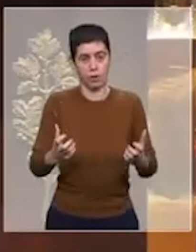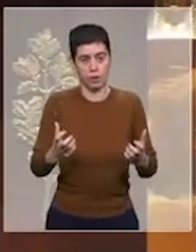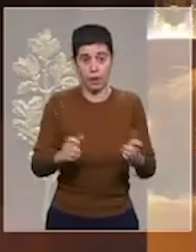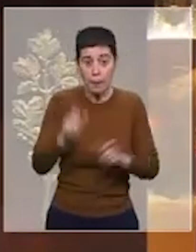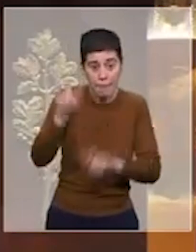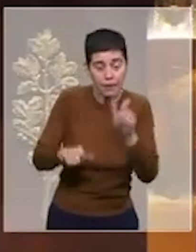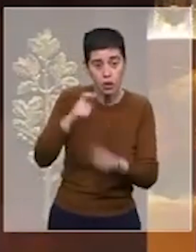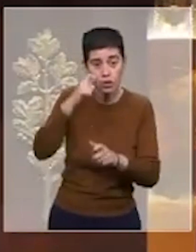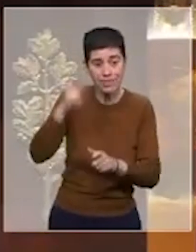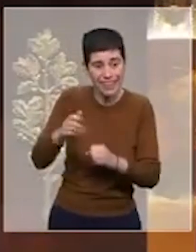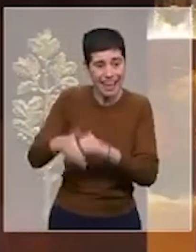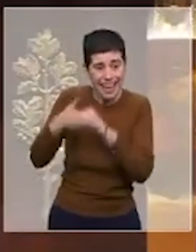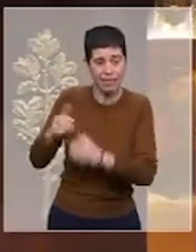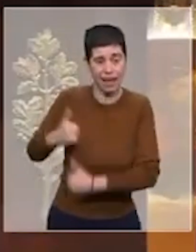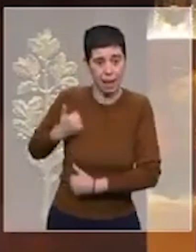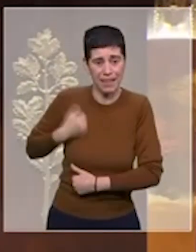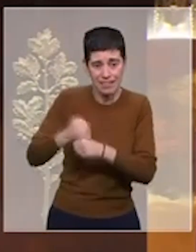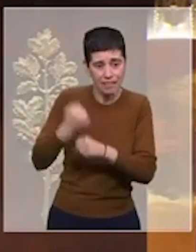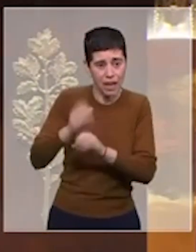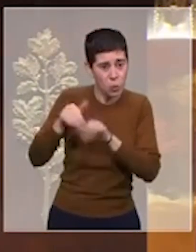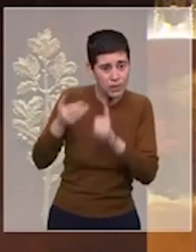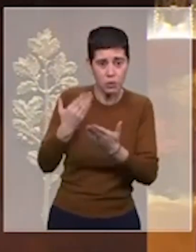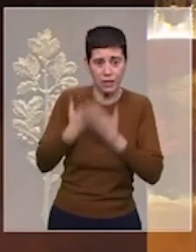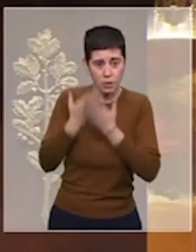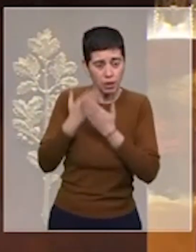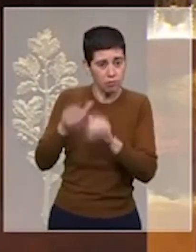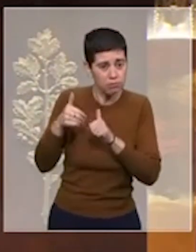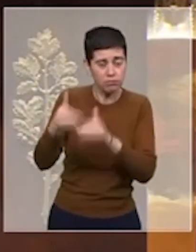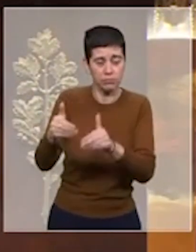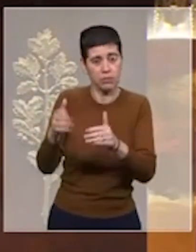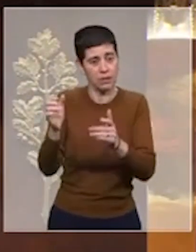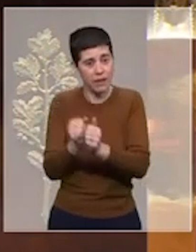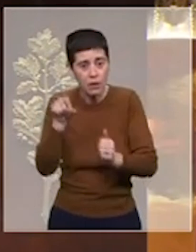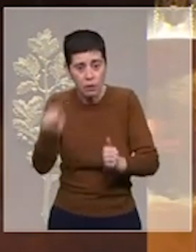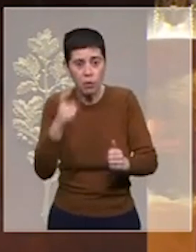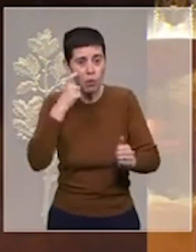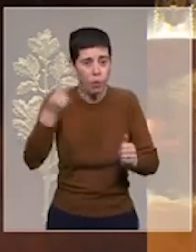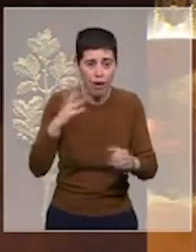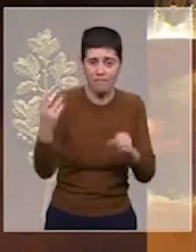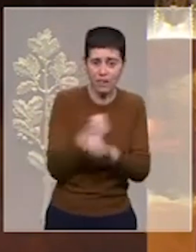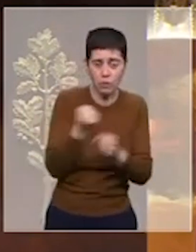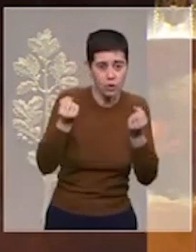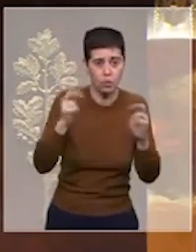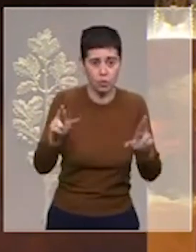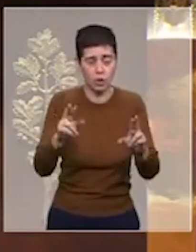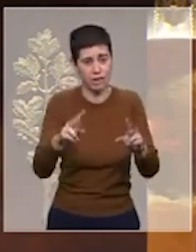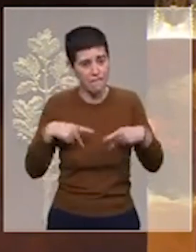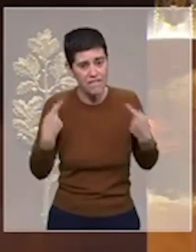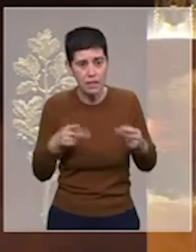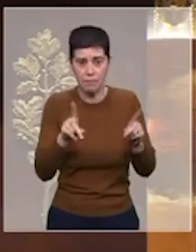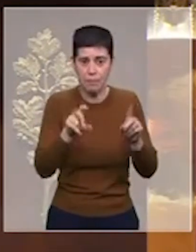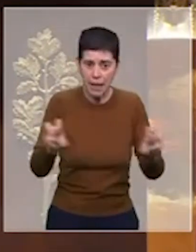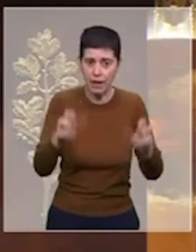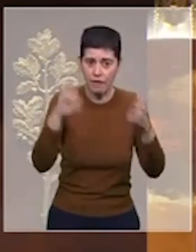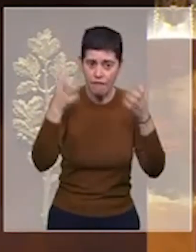aident l'armée, continuent à travailler, à étudier en croyant en leur victoire et la vie pacifique. Nous